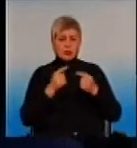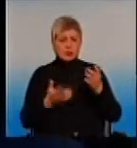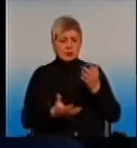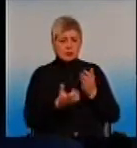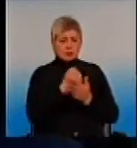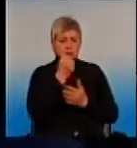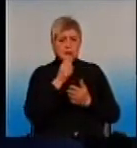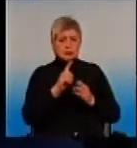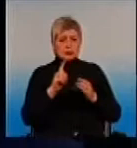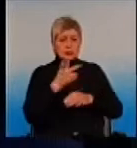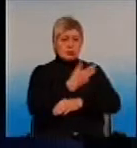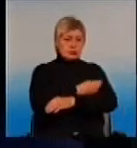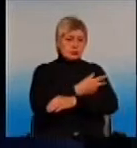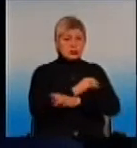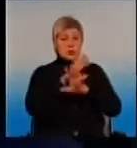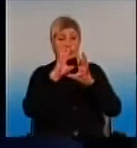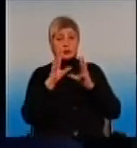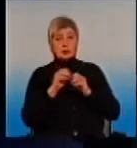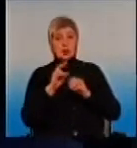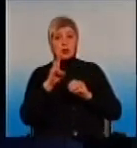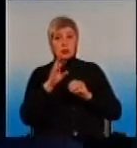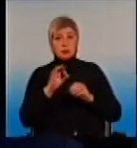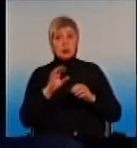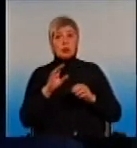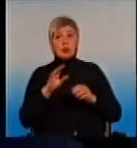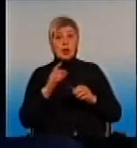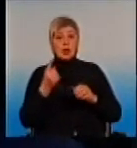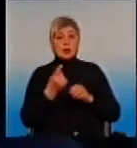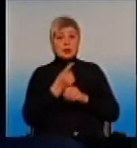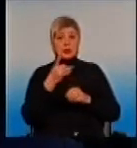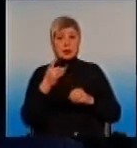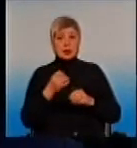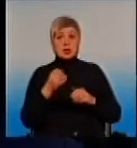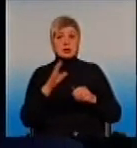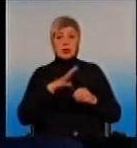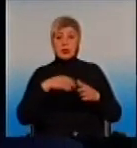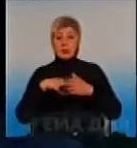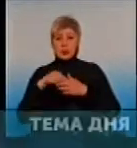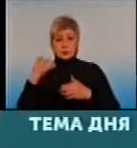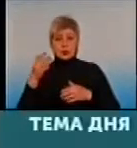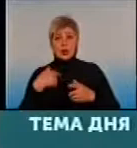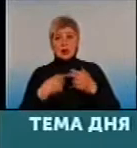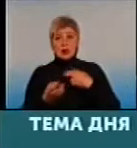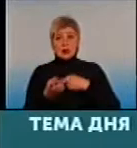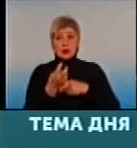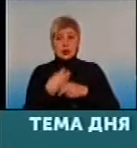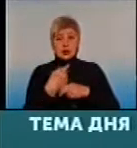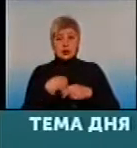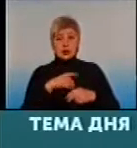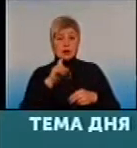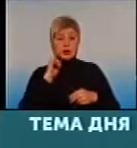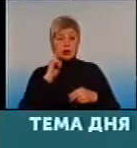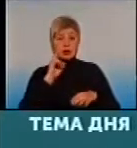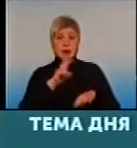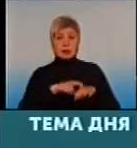детей, все по вакцинации, по всем вопросам. Ну, а однажды она была в отпуске, ко мне пришла молодая семейный врач, и я не знаю, кого бы я вот сейчас выбрала.